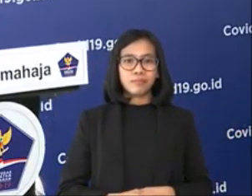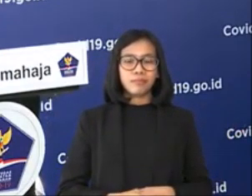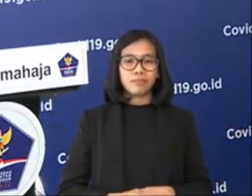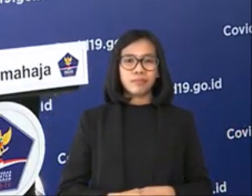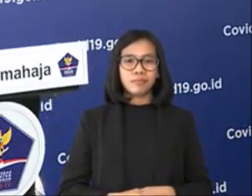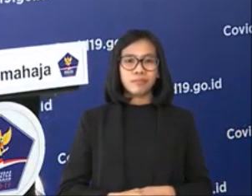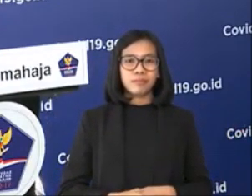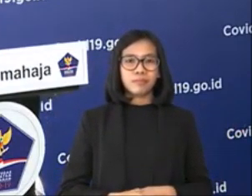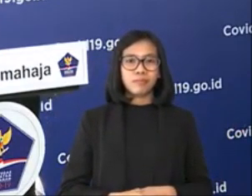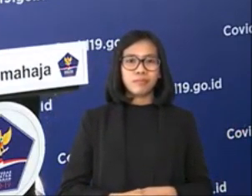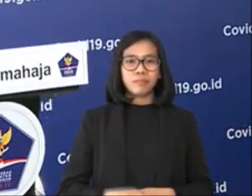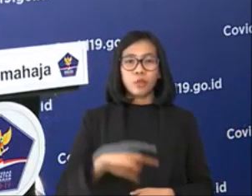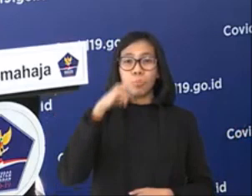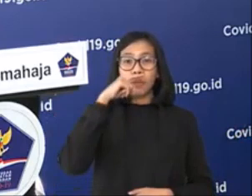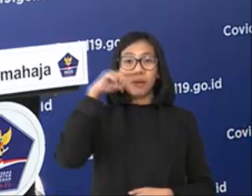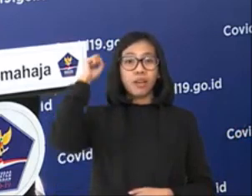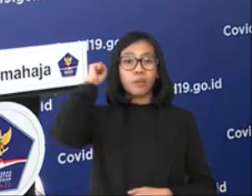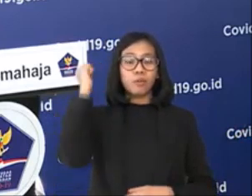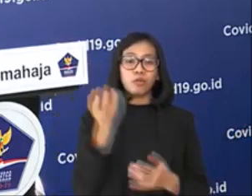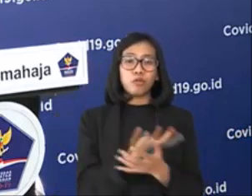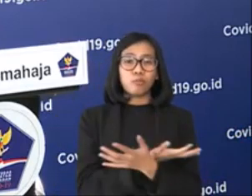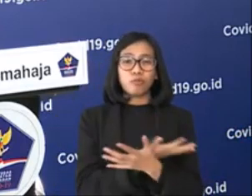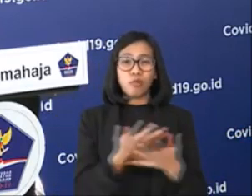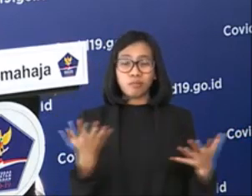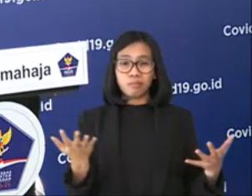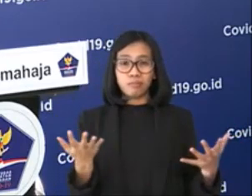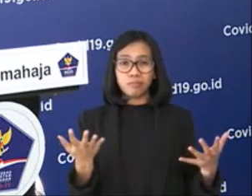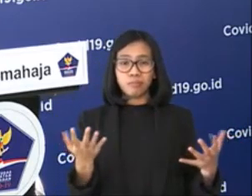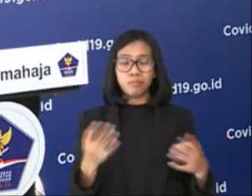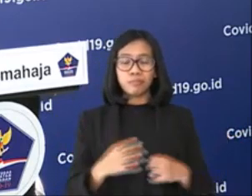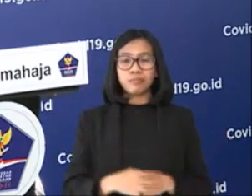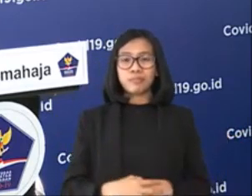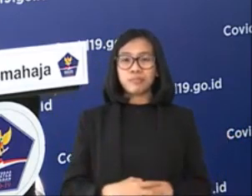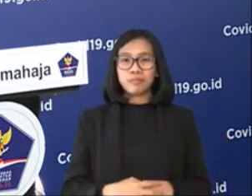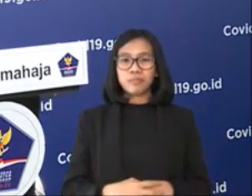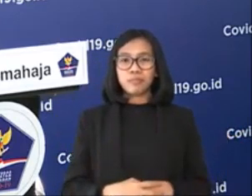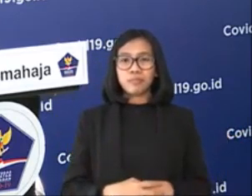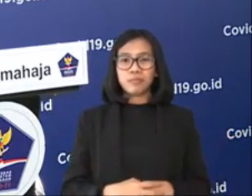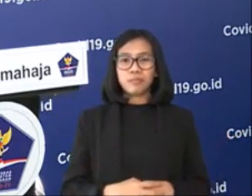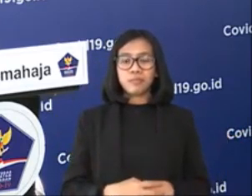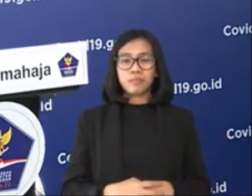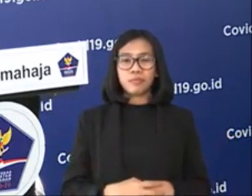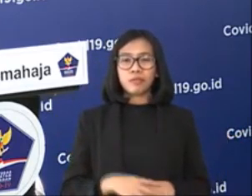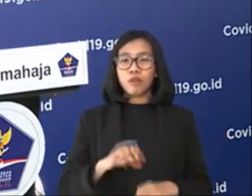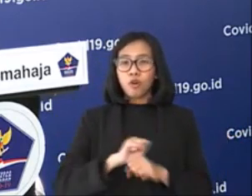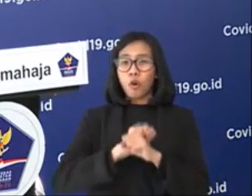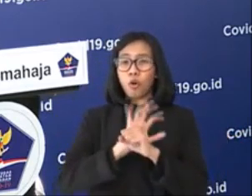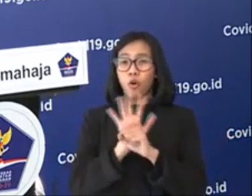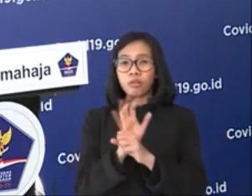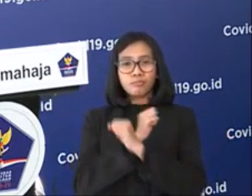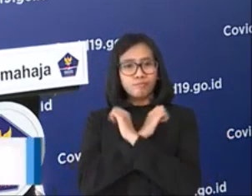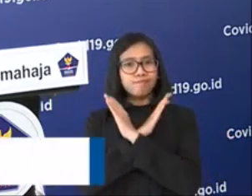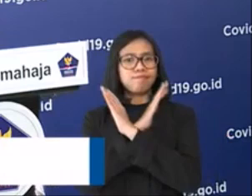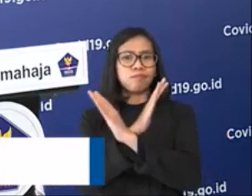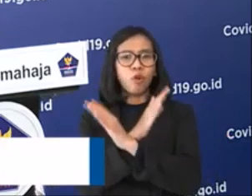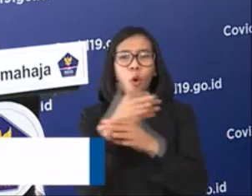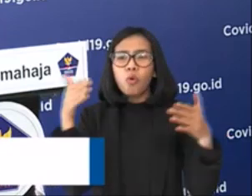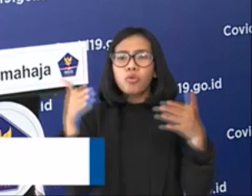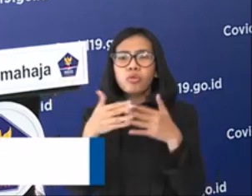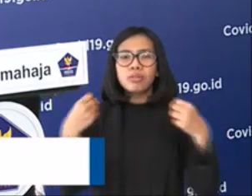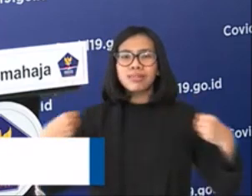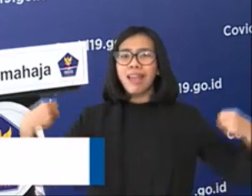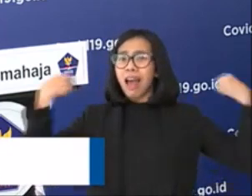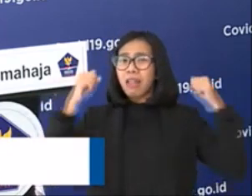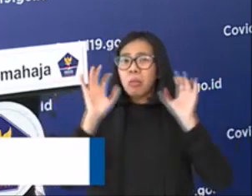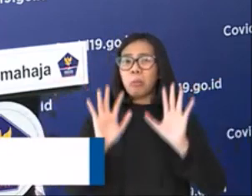Bapak-Ibu sekalian, penanganan COVID-19 ini bukan hanya masalah kesehatan semata,